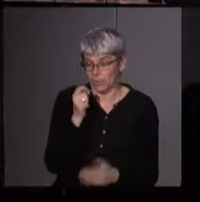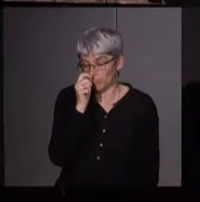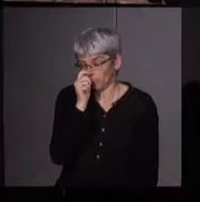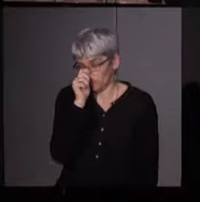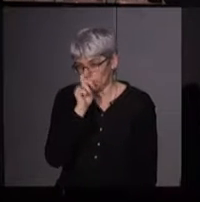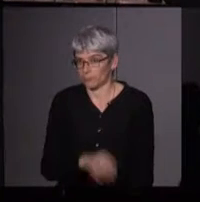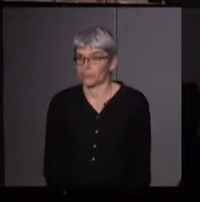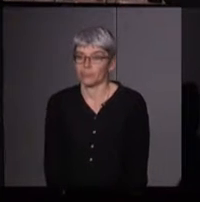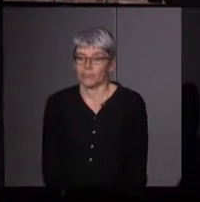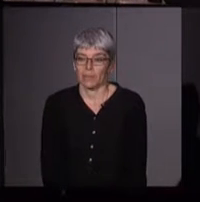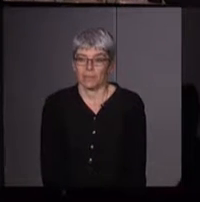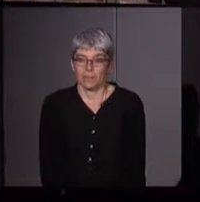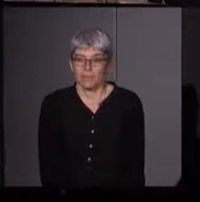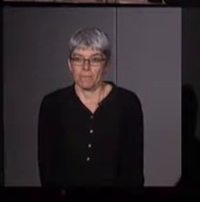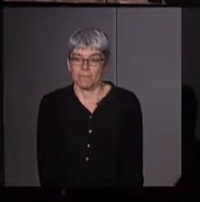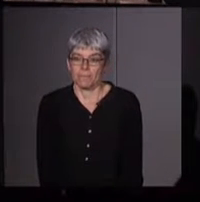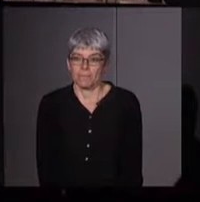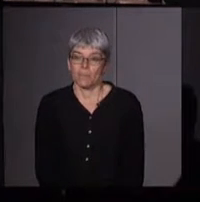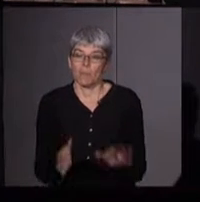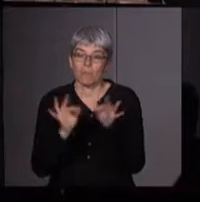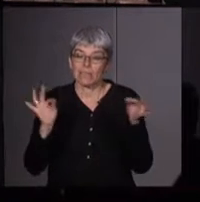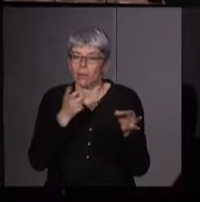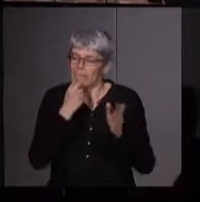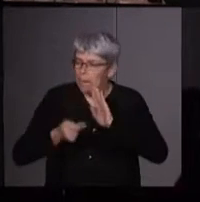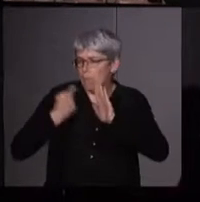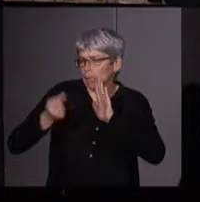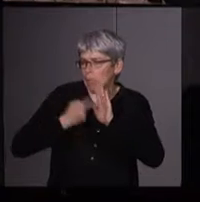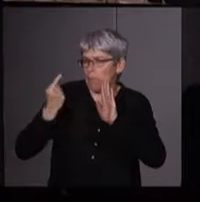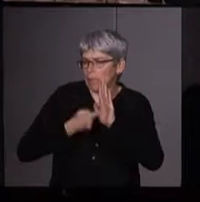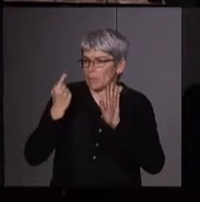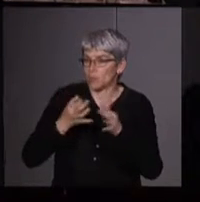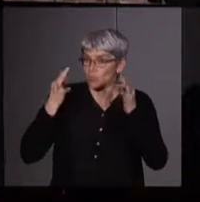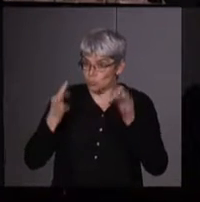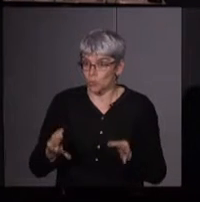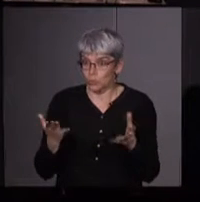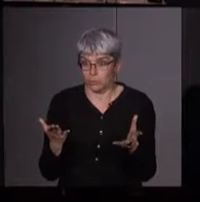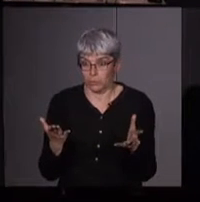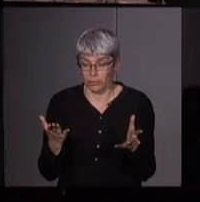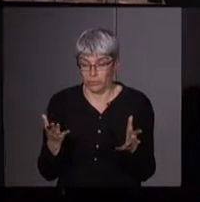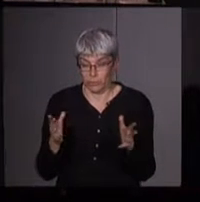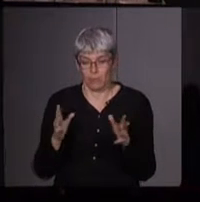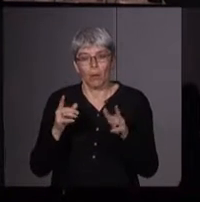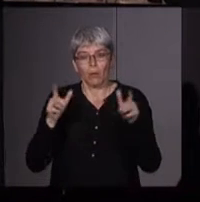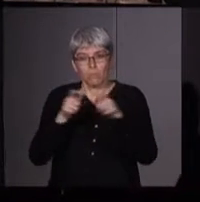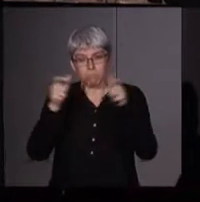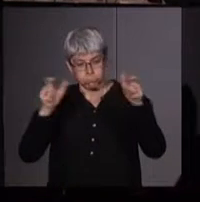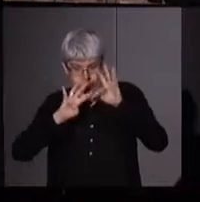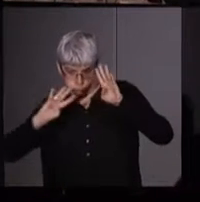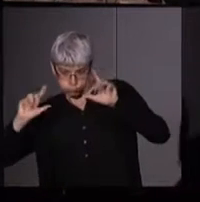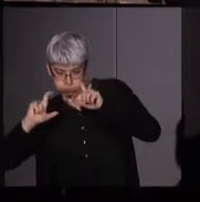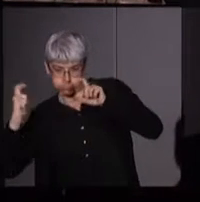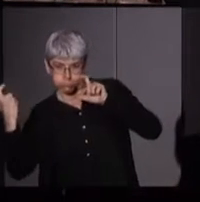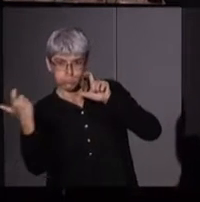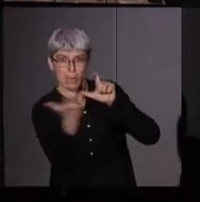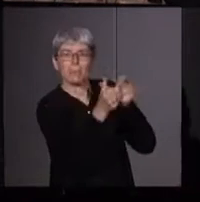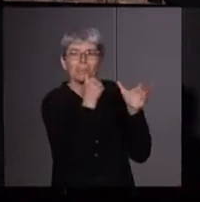the Pentagon, the whole system will crack. Et il ne cesse de répéter ça. À ce stade-là, donc, encerclant le Pentagone, les